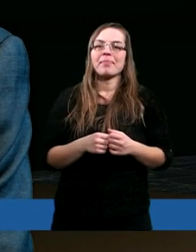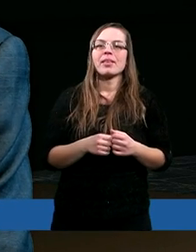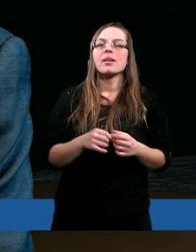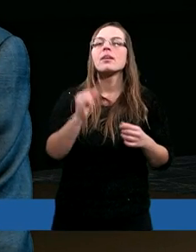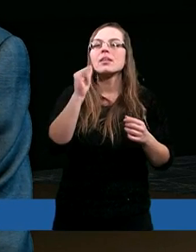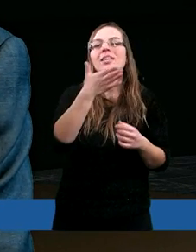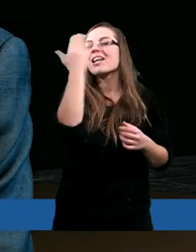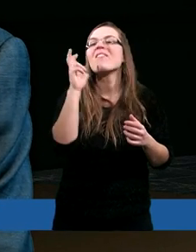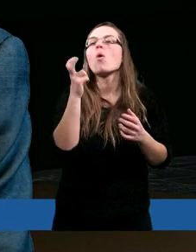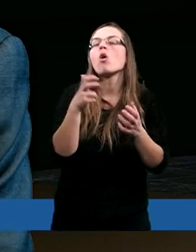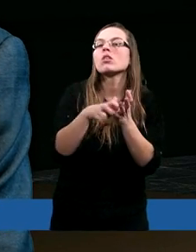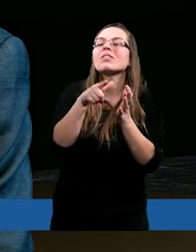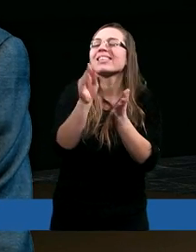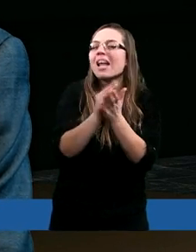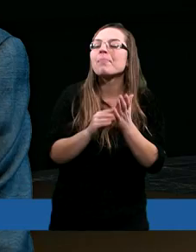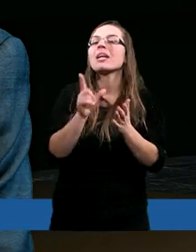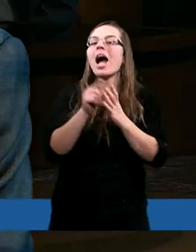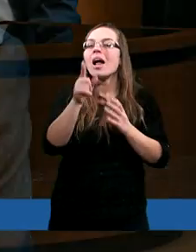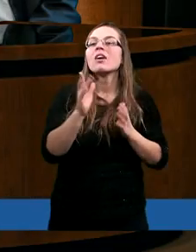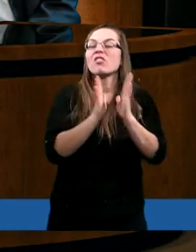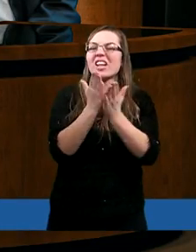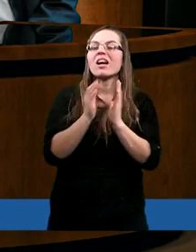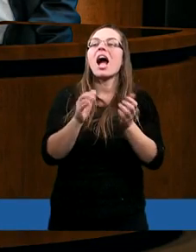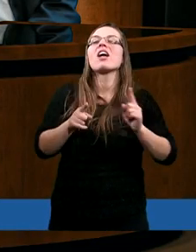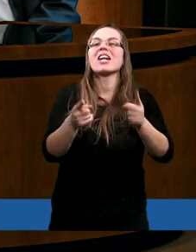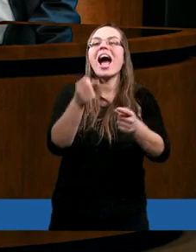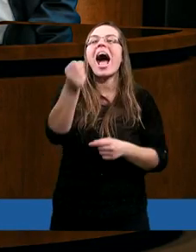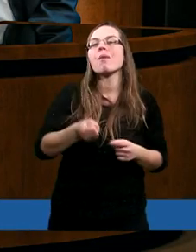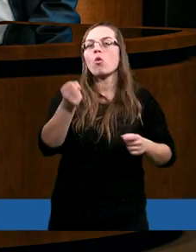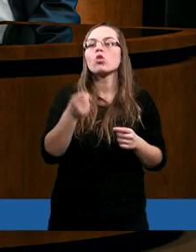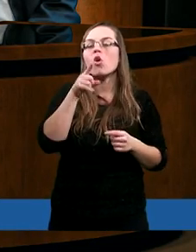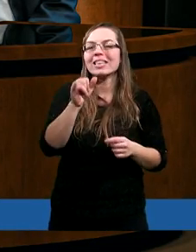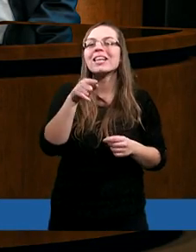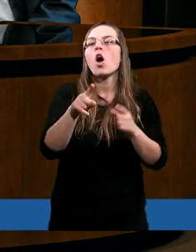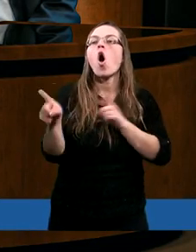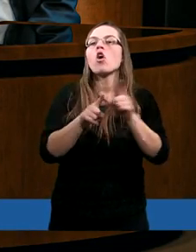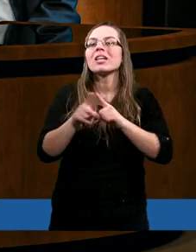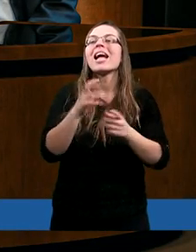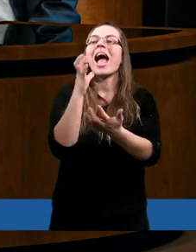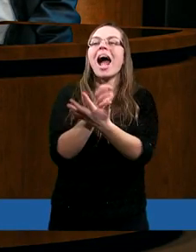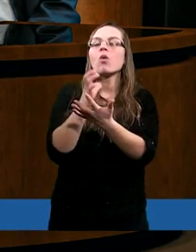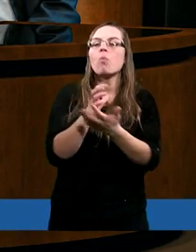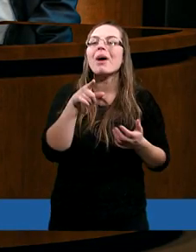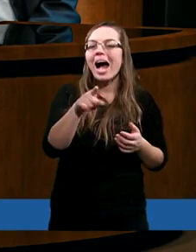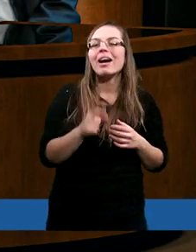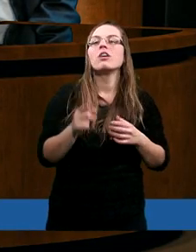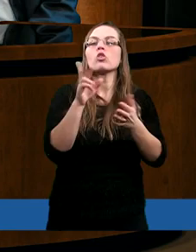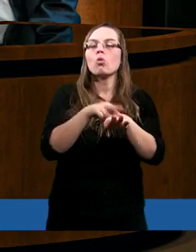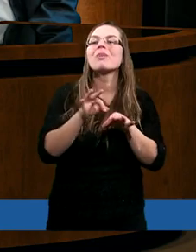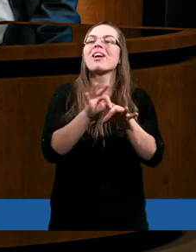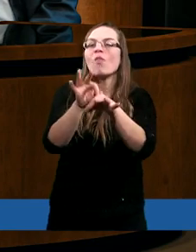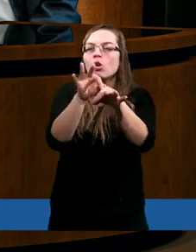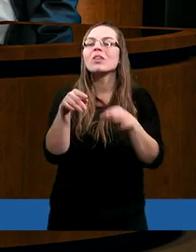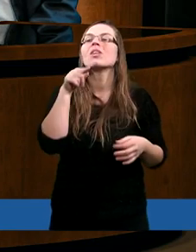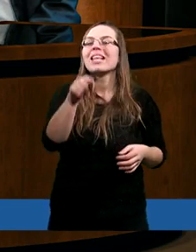Nie wiem dokładnie, gdzie to jest zapisane, ale... jest Księgi Dziejów Apostolskich, orzeczenie Jakuba, który przewodniczył